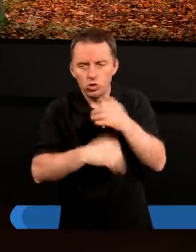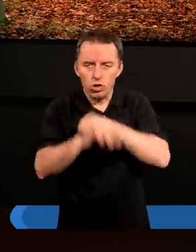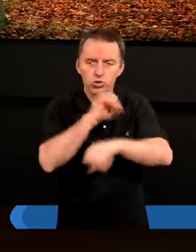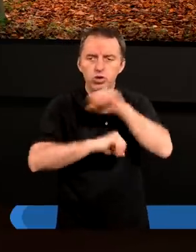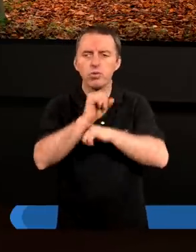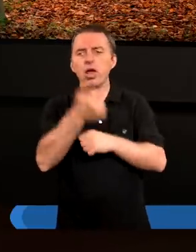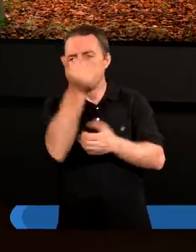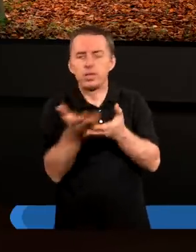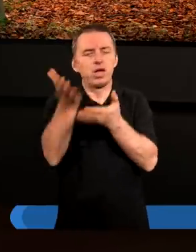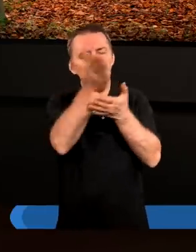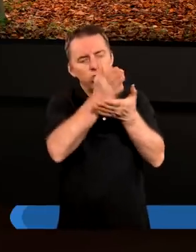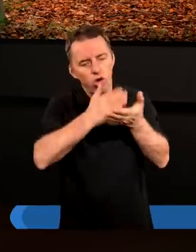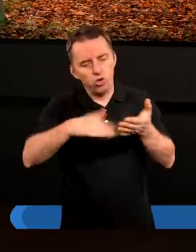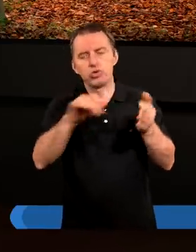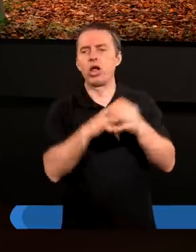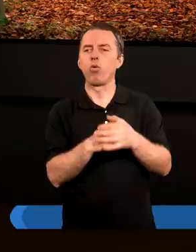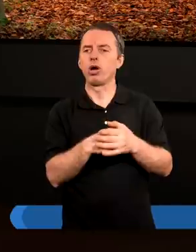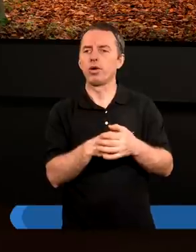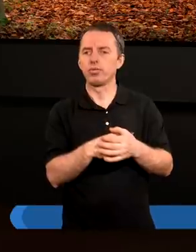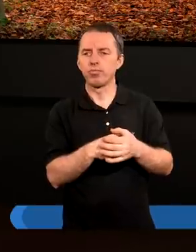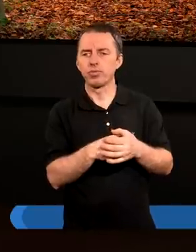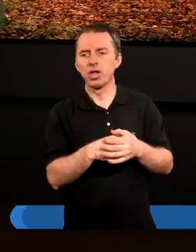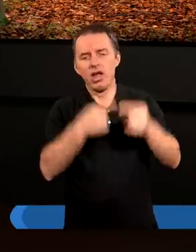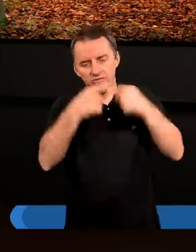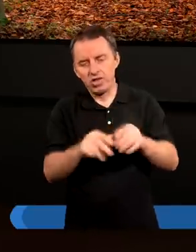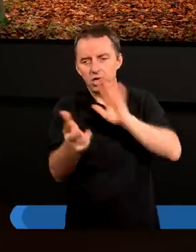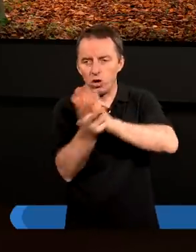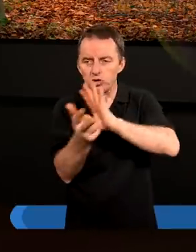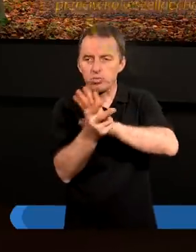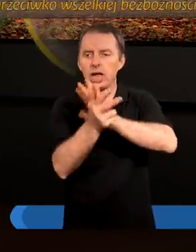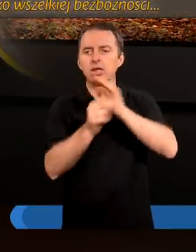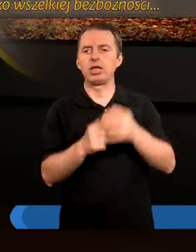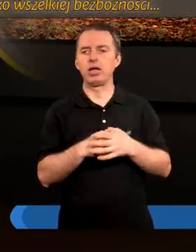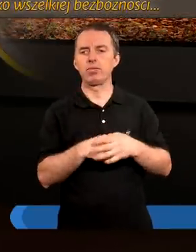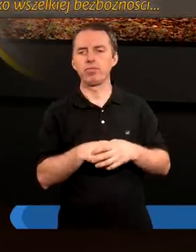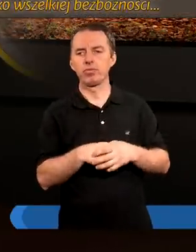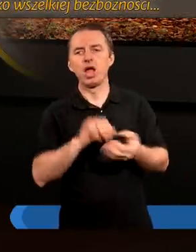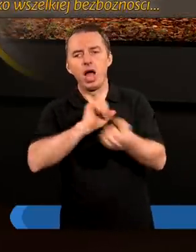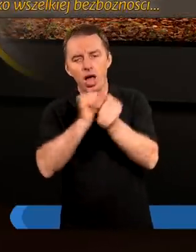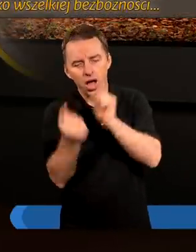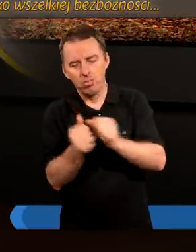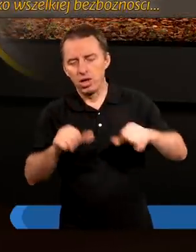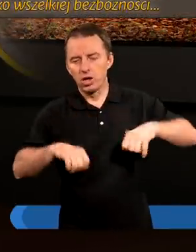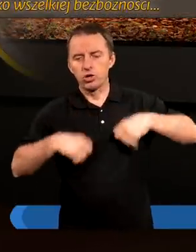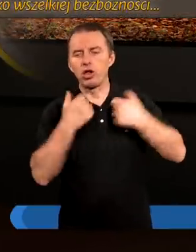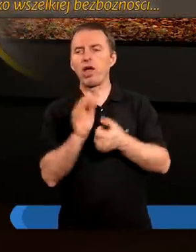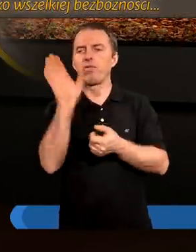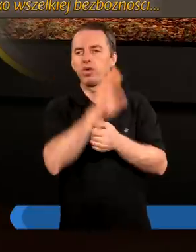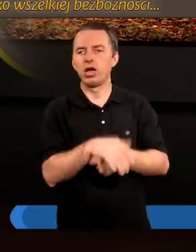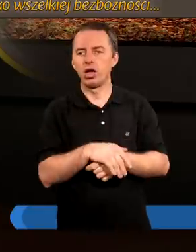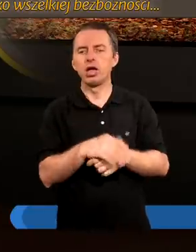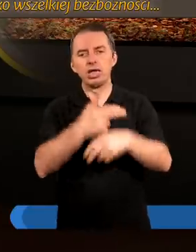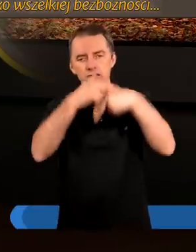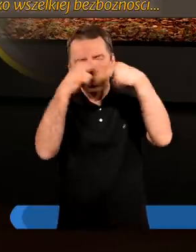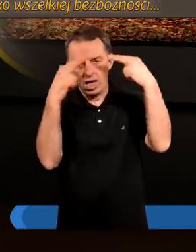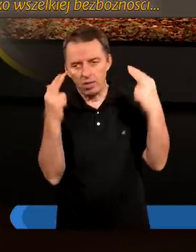pierwszy rozdział, wiersz osiemnasty. Albowiem gniew Boży z